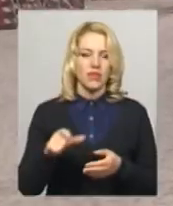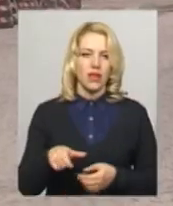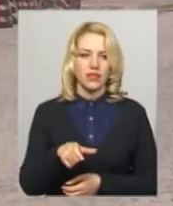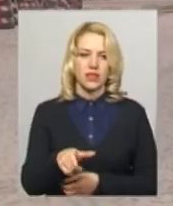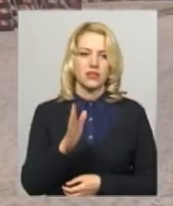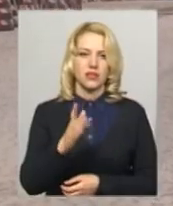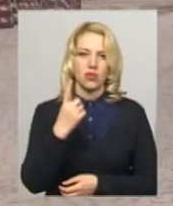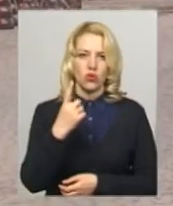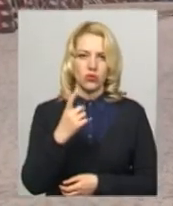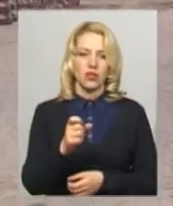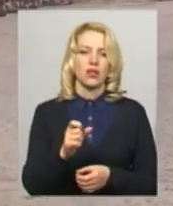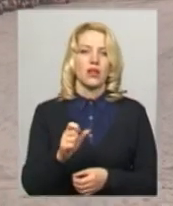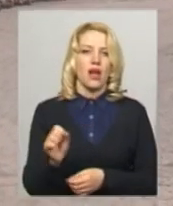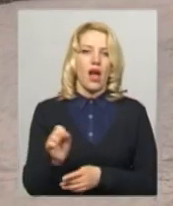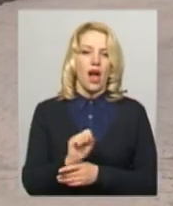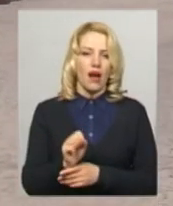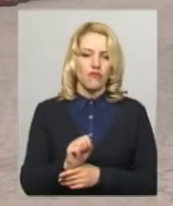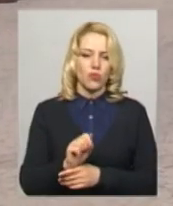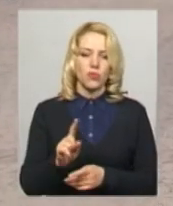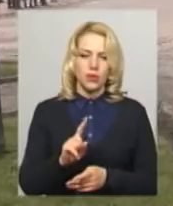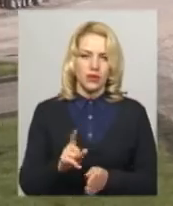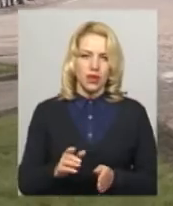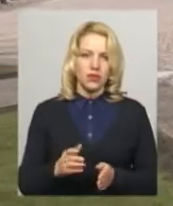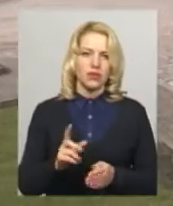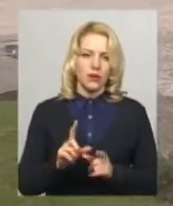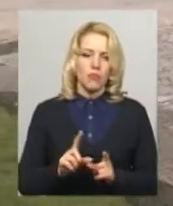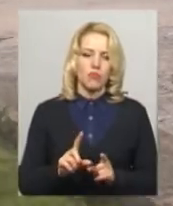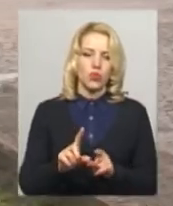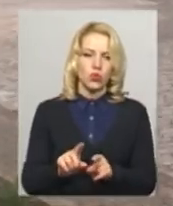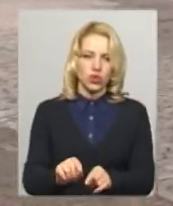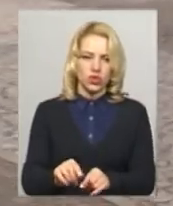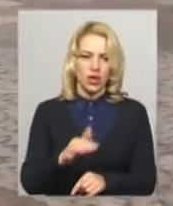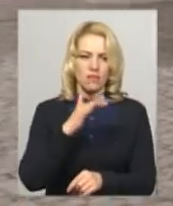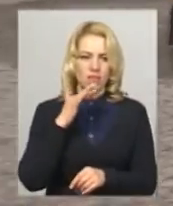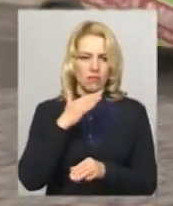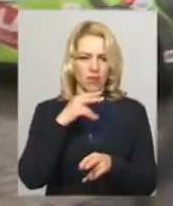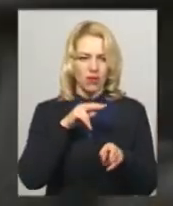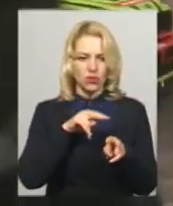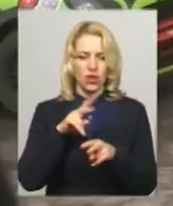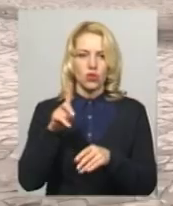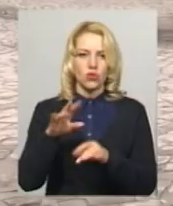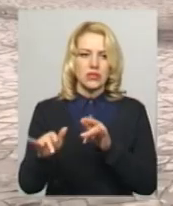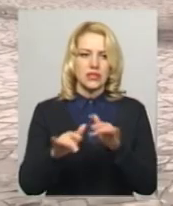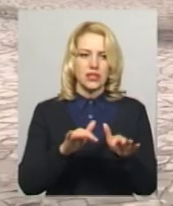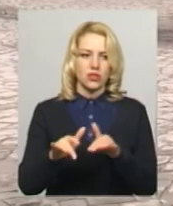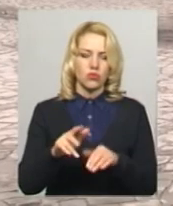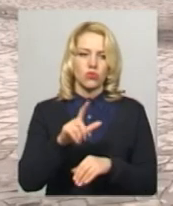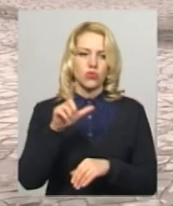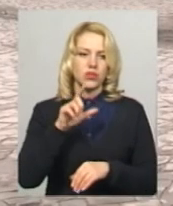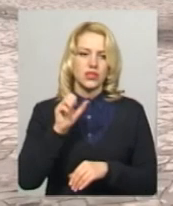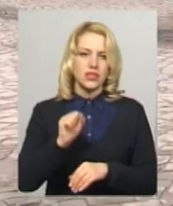автомобіль, який проїжджає. Ми маємо дуже багато маршалів, які слідкують за поведінкою глядачів.